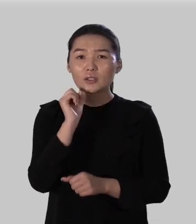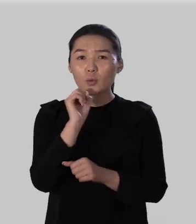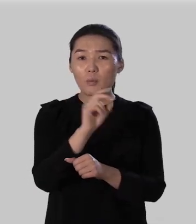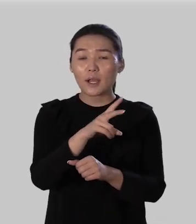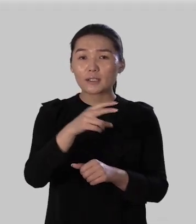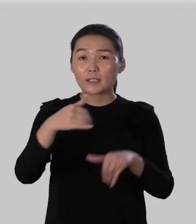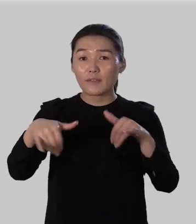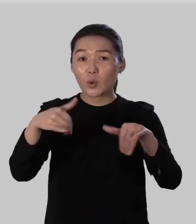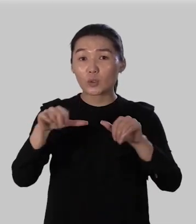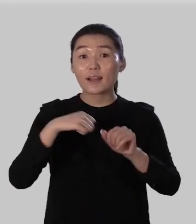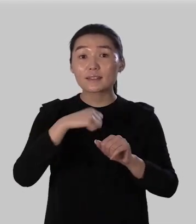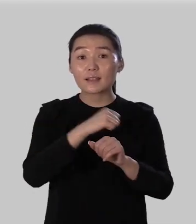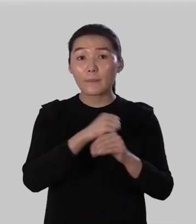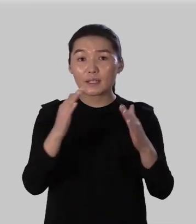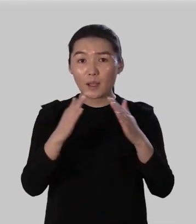ведра сами домой